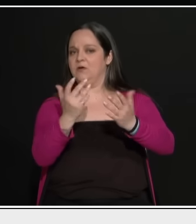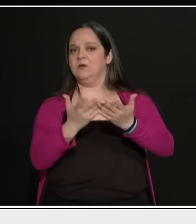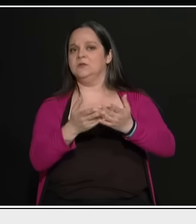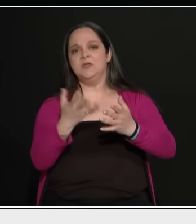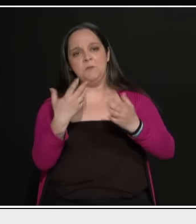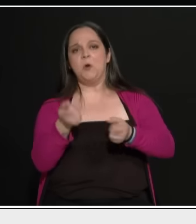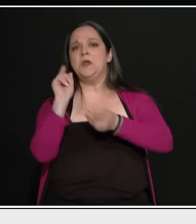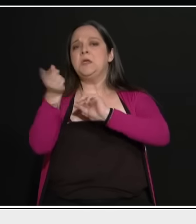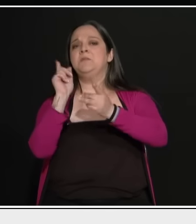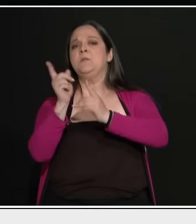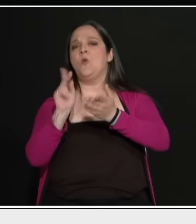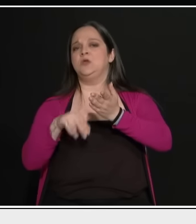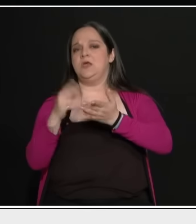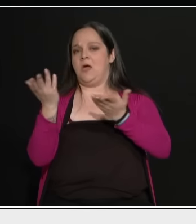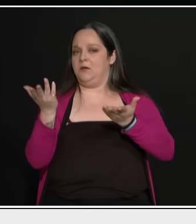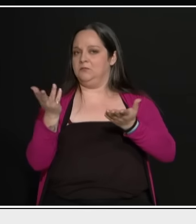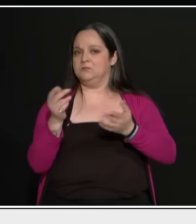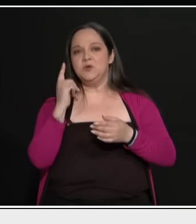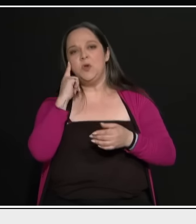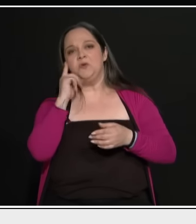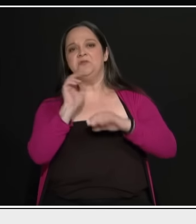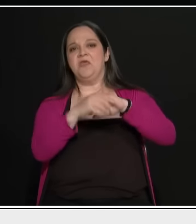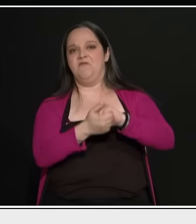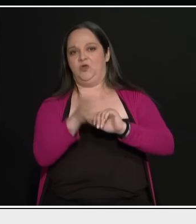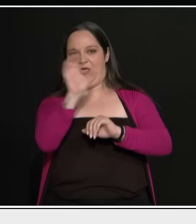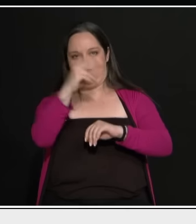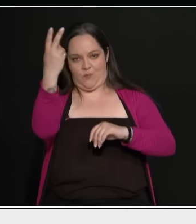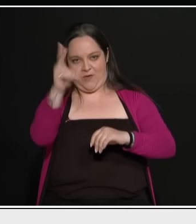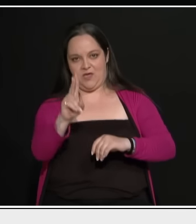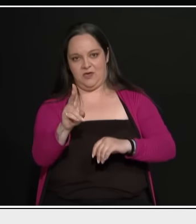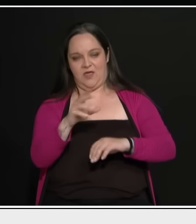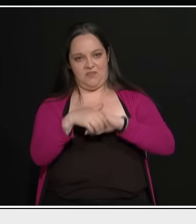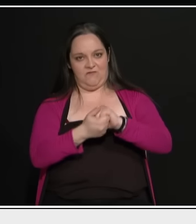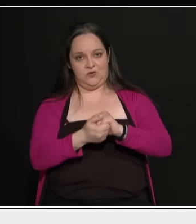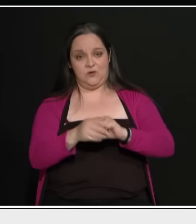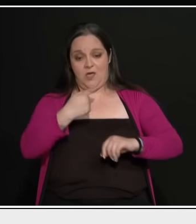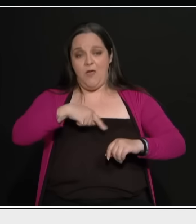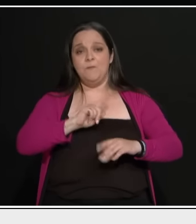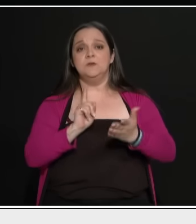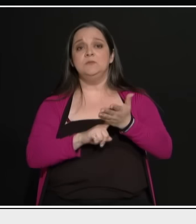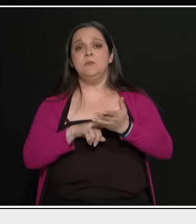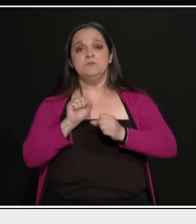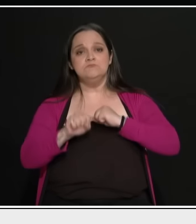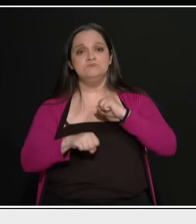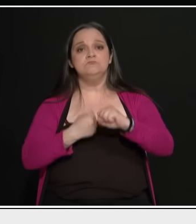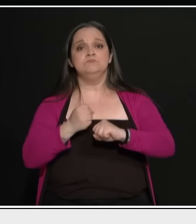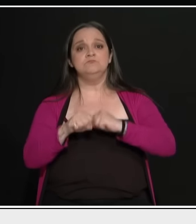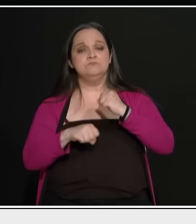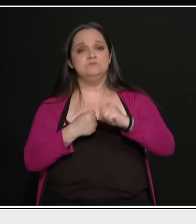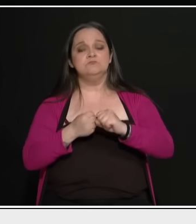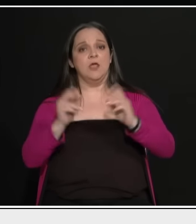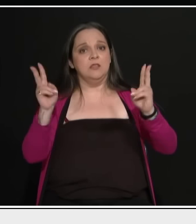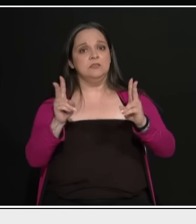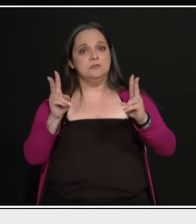Δηλαδή ο Μητσοτάκης νομίζει ότι νοιάζονται πολλοί οι Ευρωπαίοι για εμάς. Εμείς πρέπει να αγωνιστούμε κατά του πληθωρισμού,